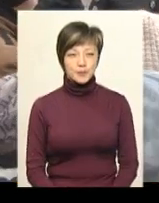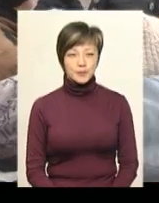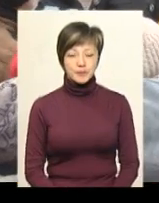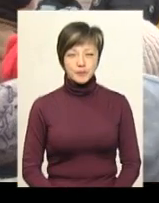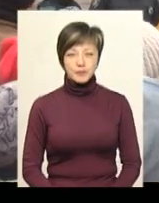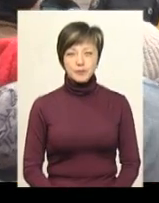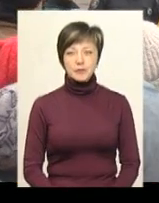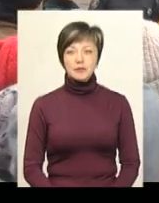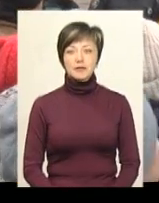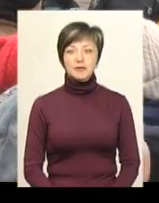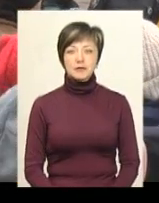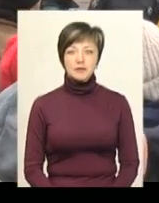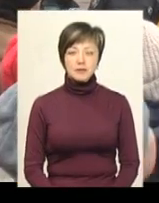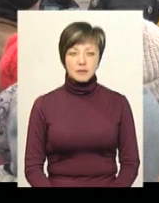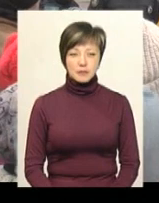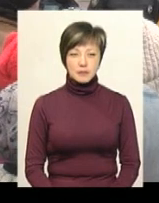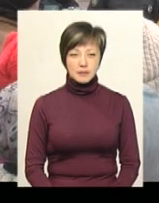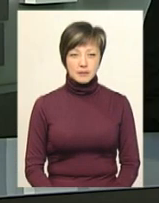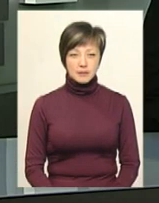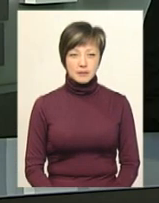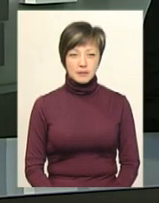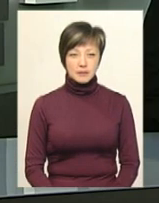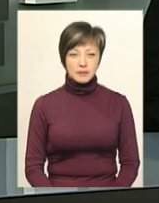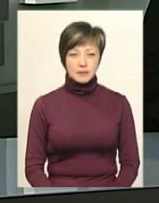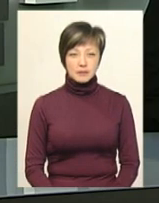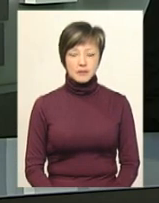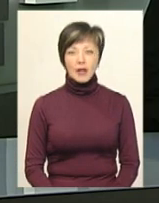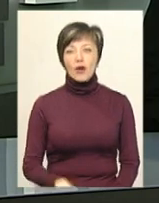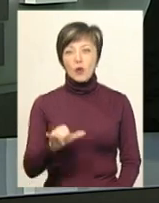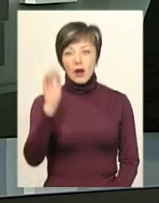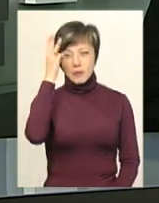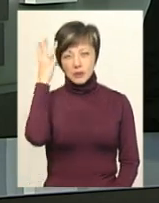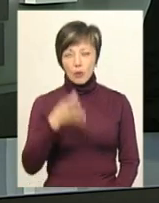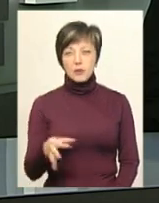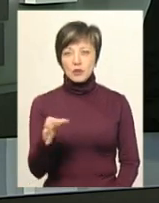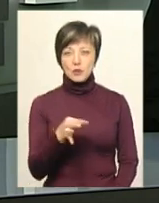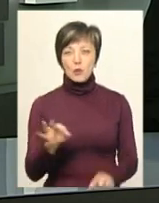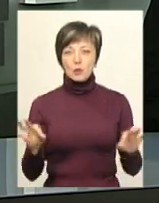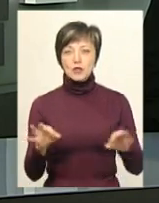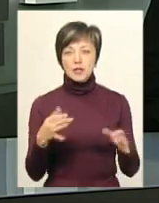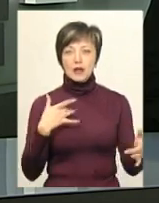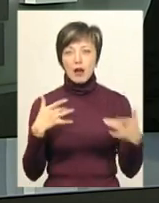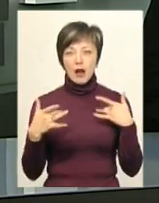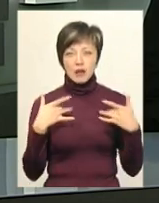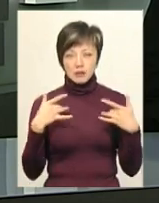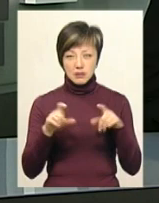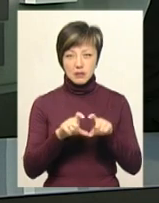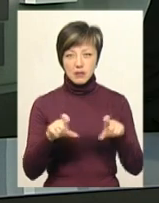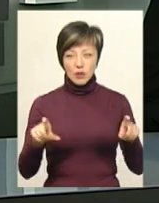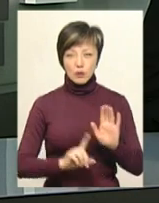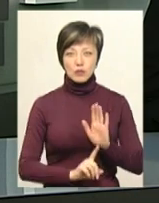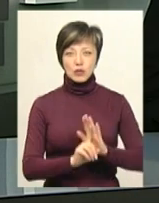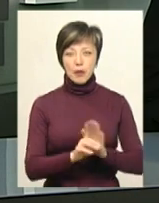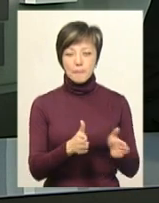Іван Мовчан. Новини Поділля. Центр. У Хмельницькому обласному музично-драматичному театрі Михайла Старицького